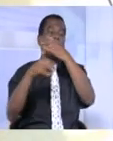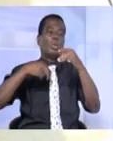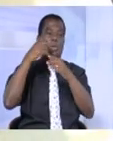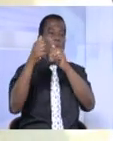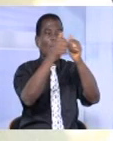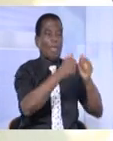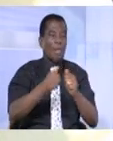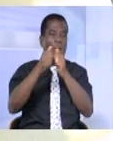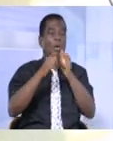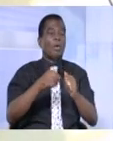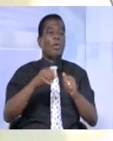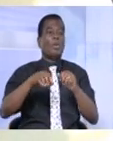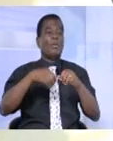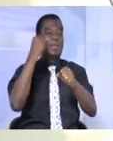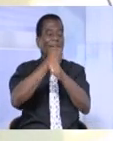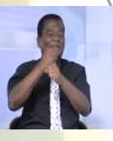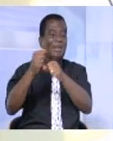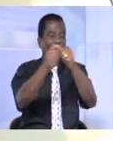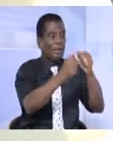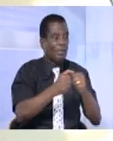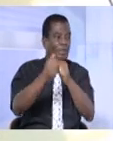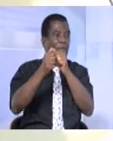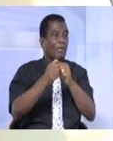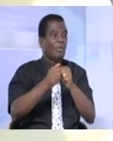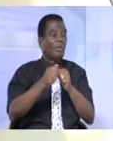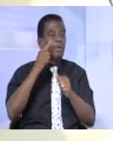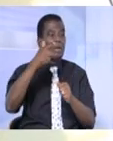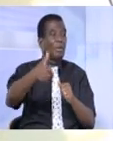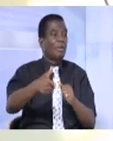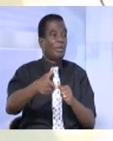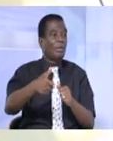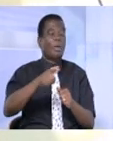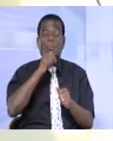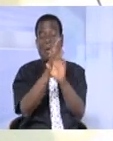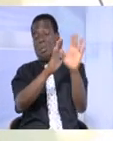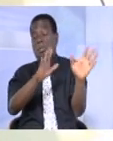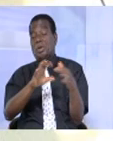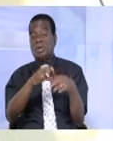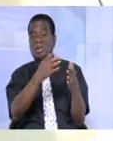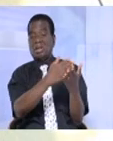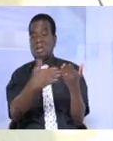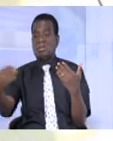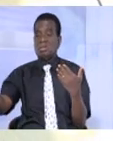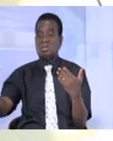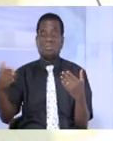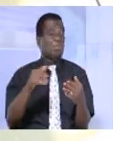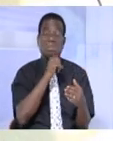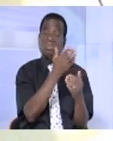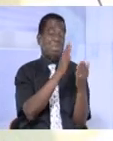ensemble, on va mettre main en main. On est là, on n pas peur de quelque chose, on n pas peur de